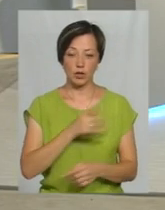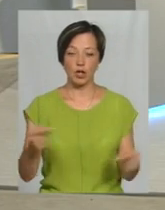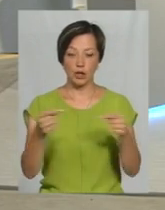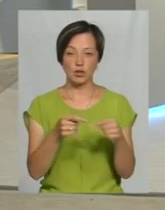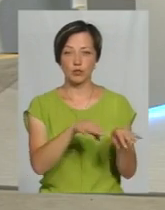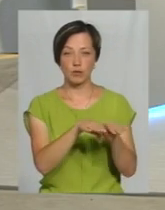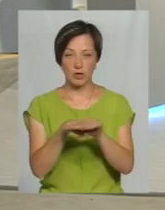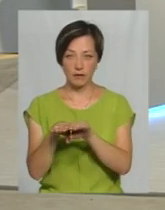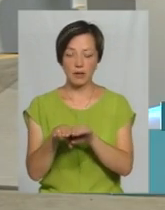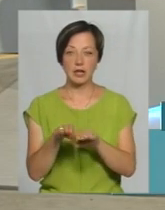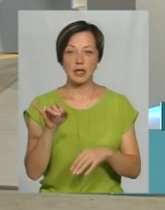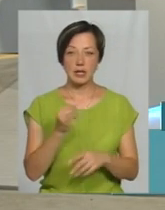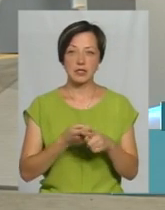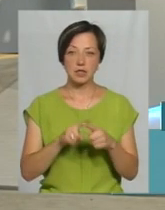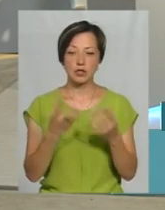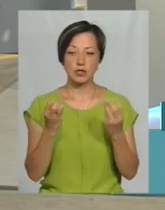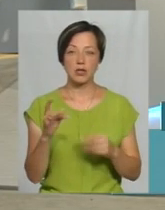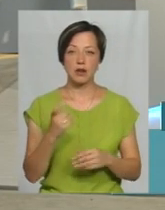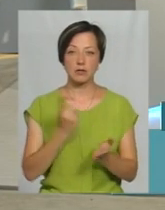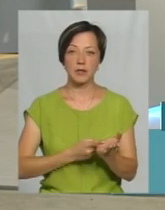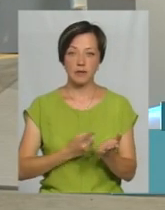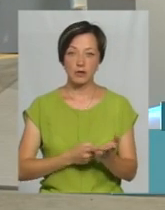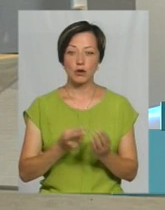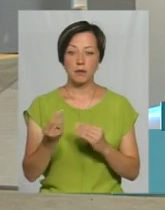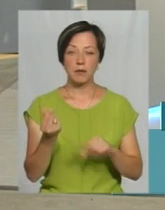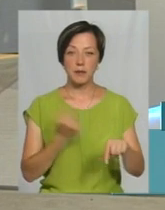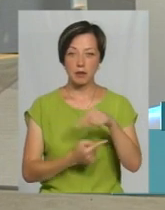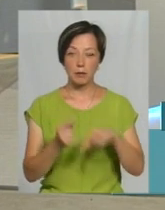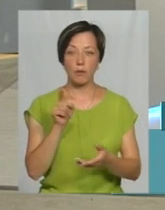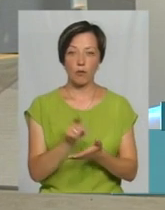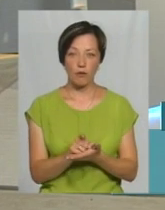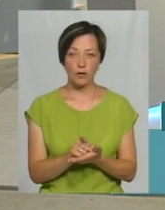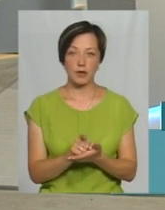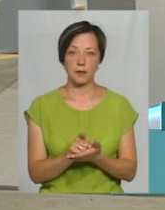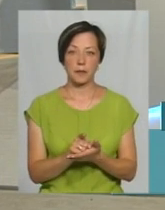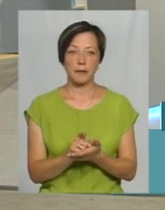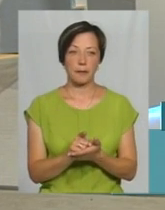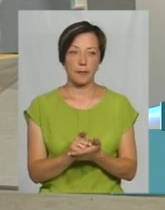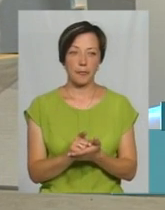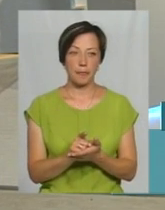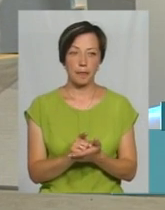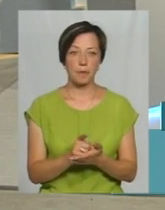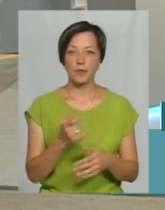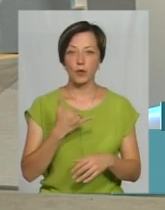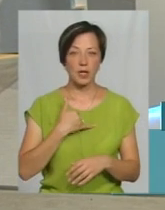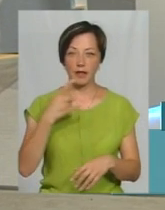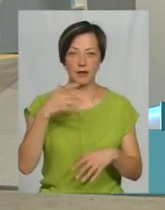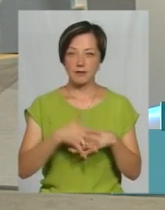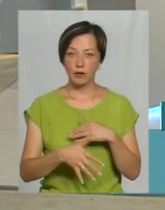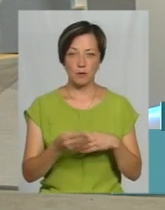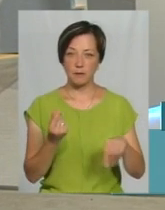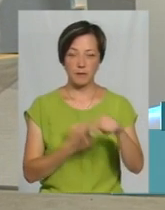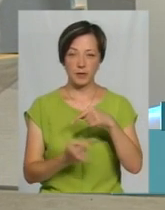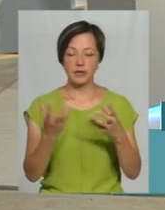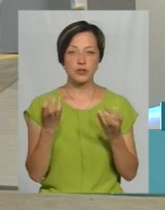належному рівні. І це ще раз підтверджує те, що підприємці повинні... Це підтверджує те, що у нас несвідомі підприємці. Несвідомі,